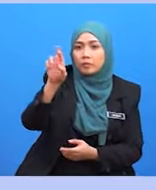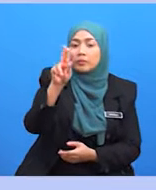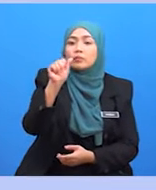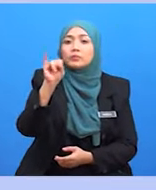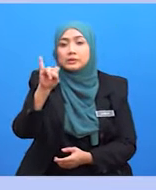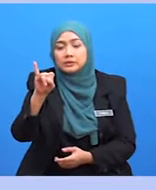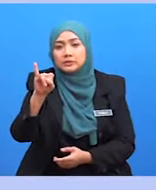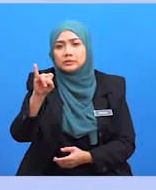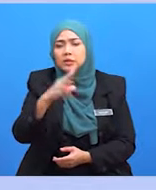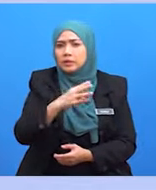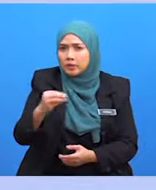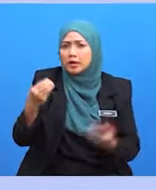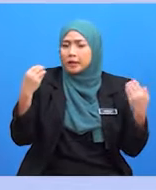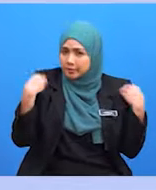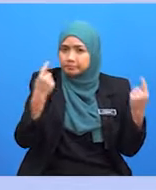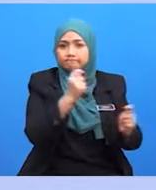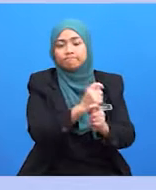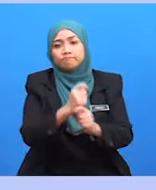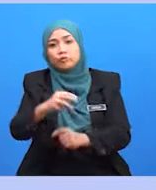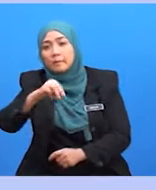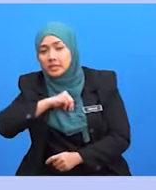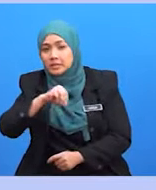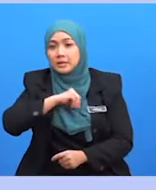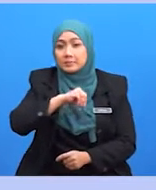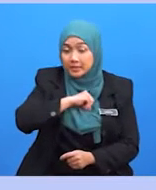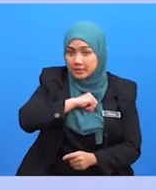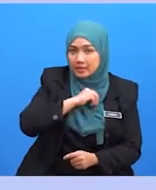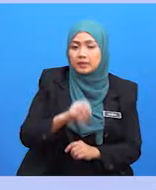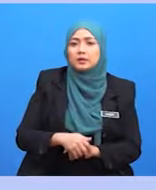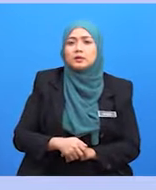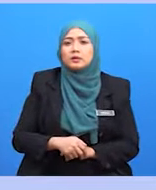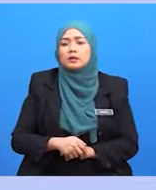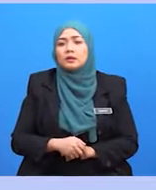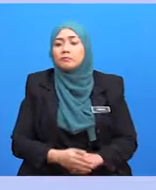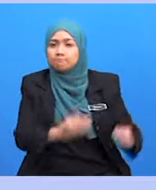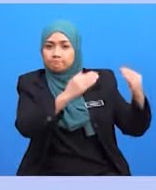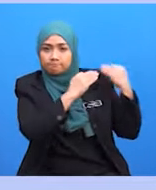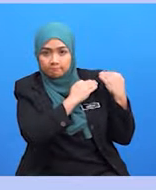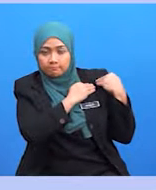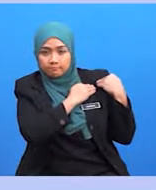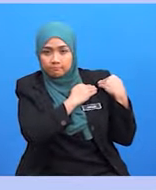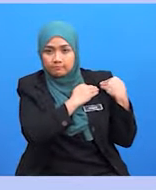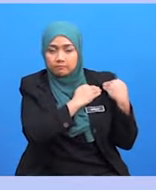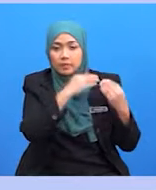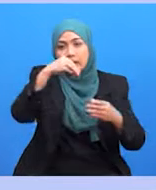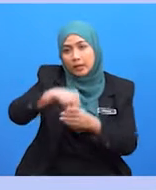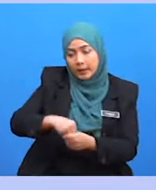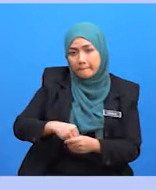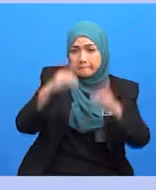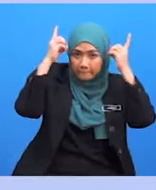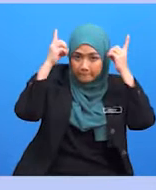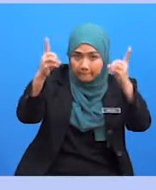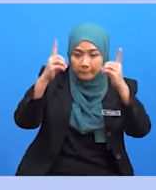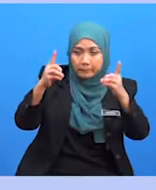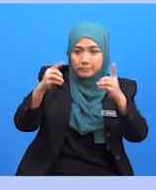yang menjalankan core business sebagai berupaya mendukung keperluan bahagian pendidikan dan latihan